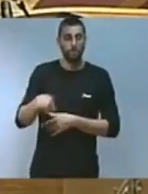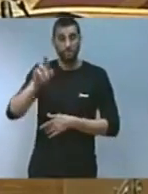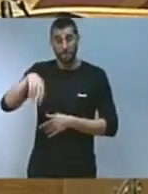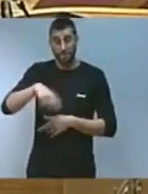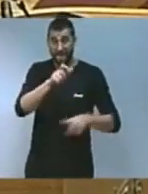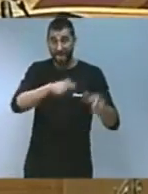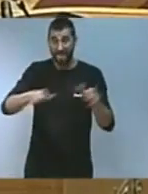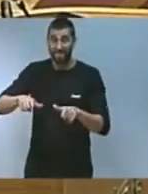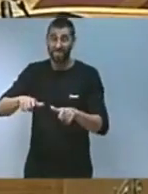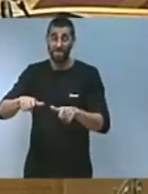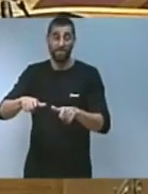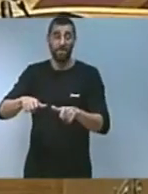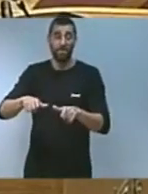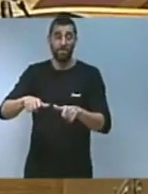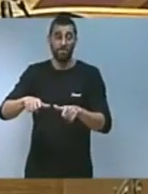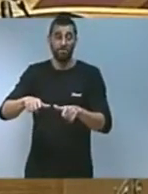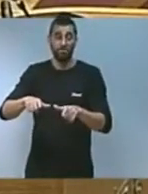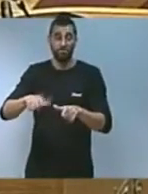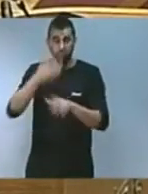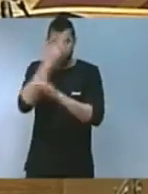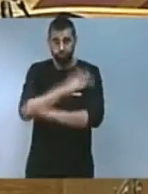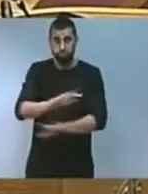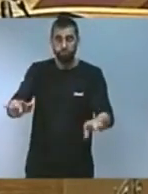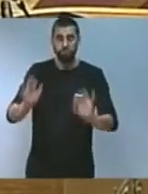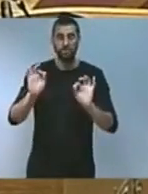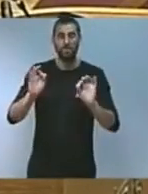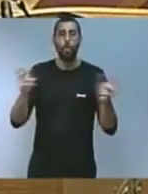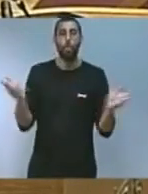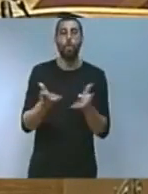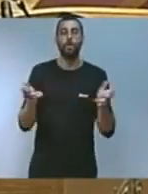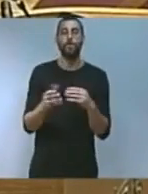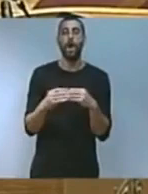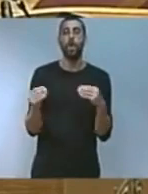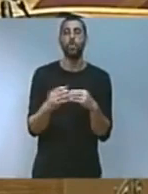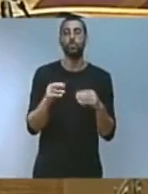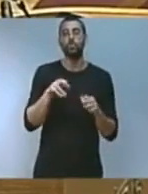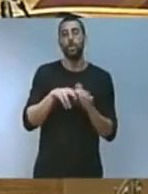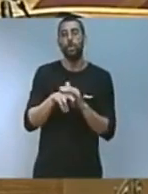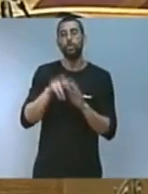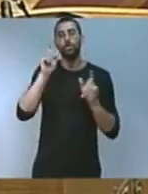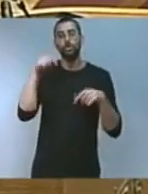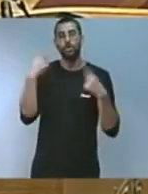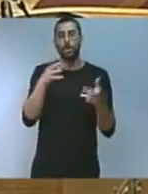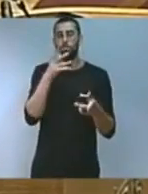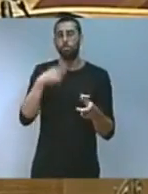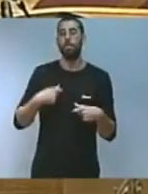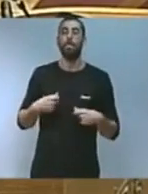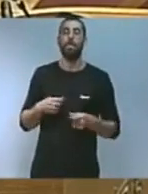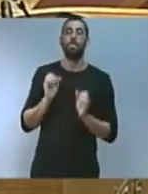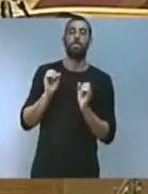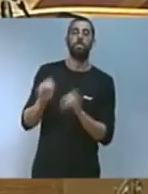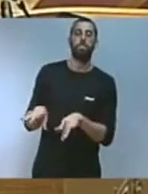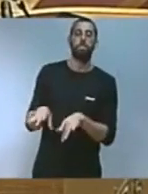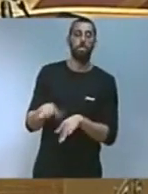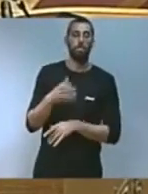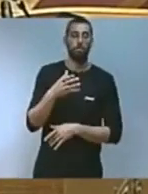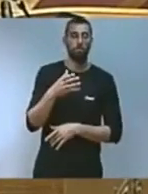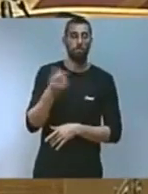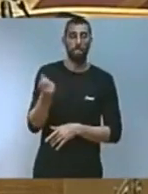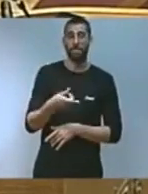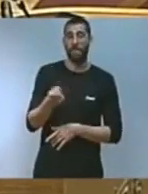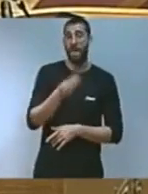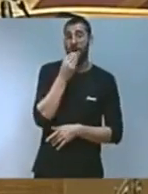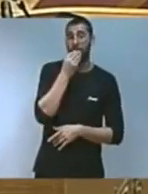'urgència per fer un ús eficient de recursos naturals que malbaratem quan tirem i deteriorem l'aliment l